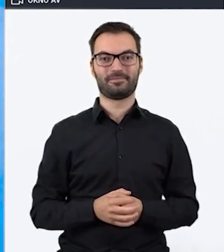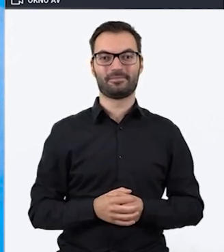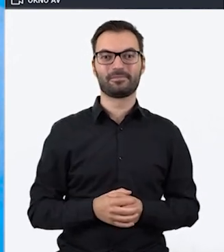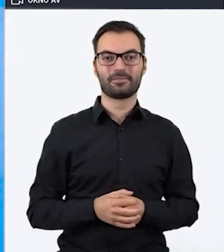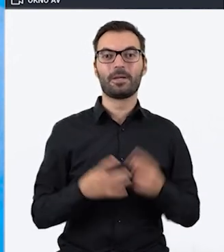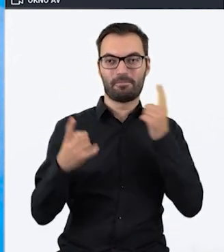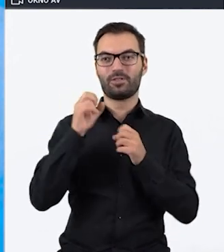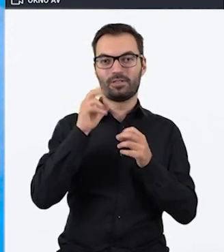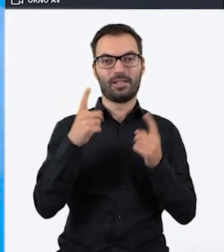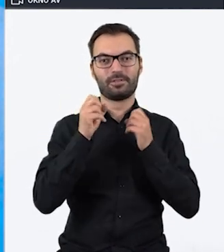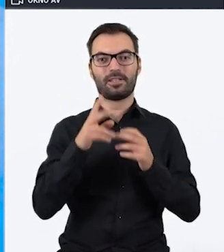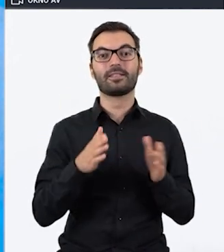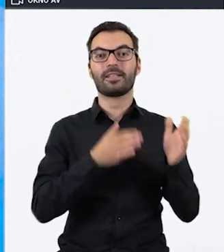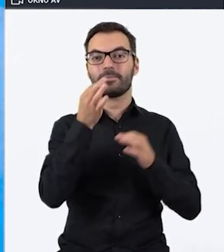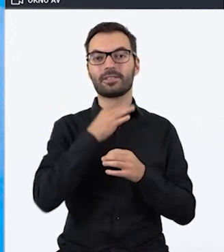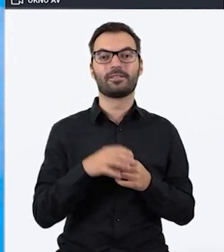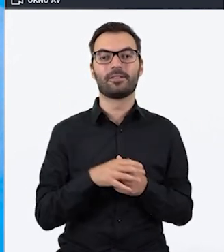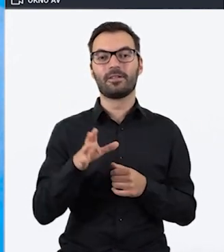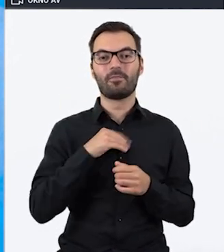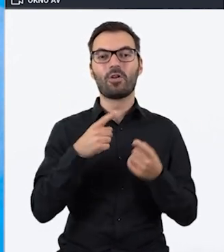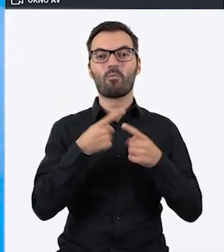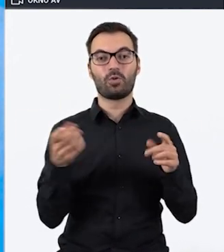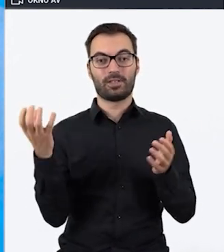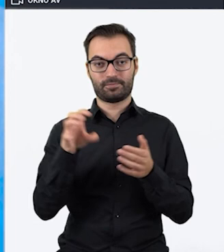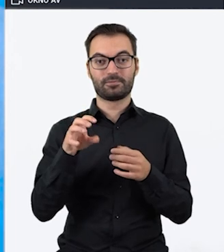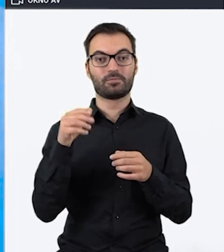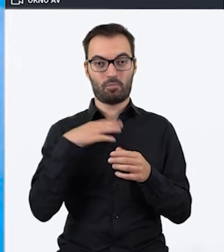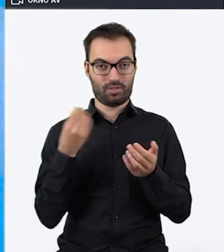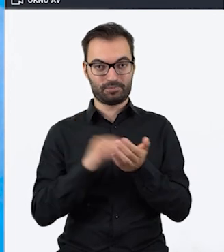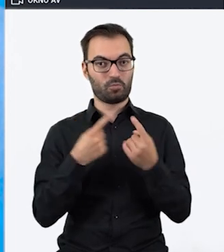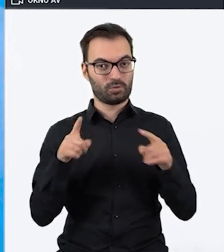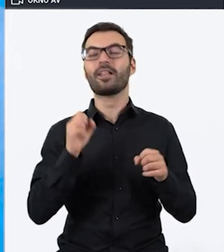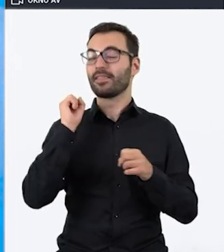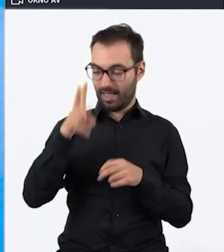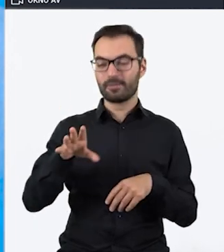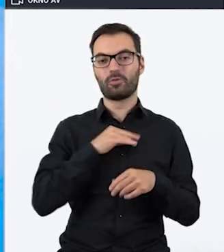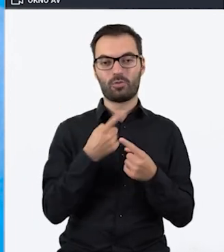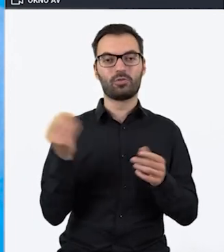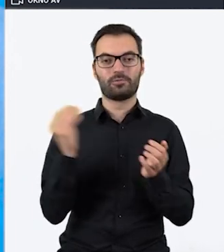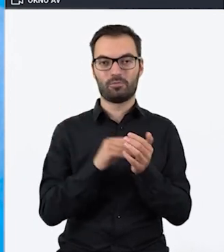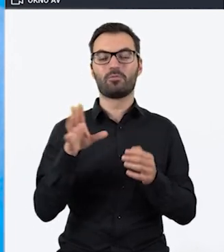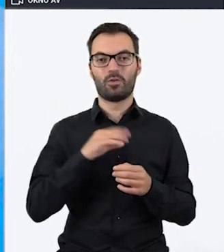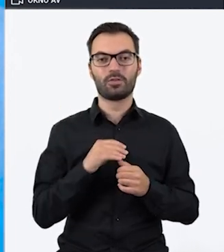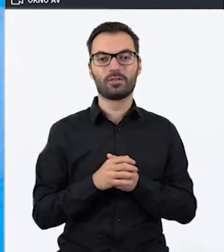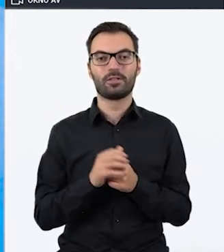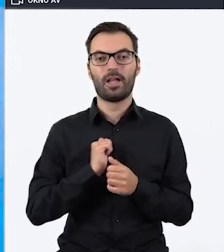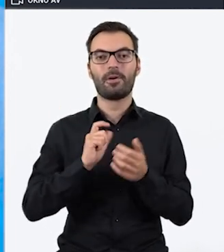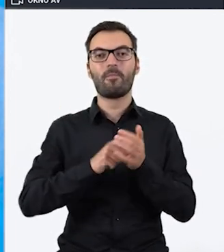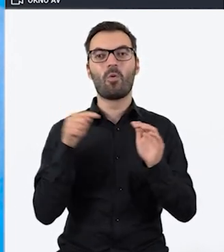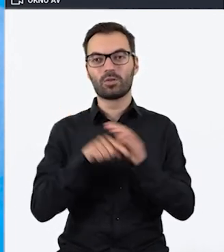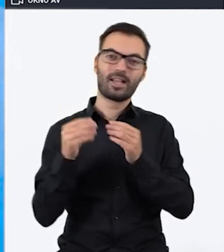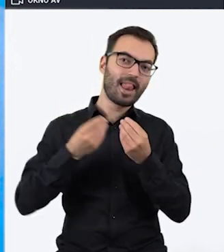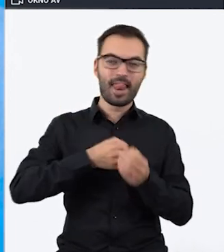Myślę, że tak. Kolejne pytanie, czy można wgrać muzykę do Geniali? Tak, można wgrać muzykę, żeby nadać naszemu SKP-UMOMWi